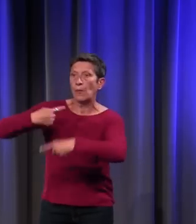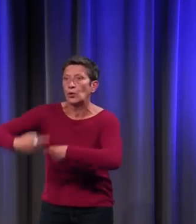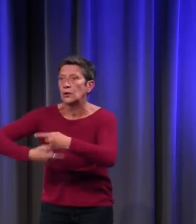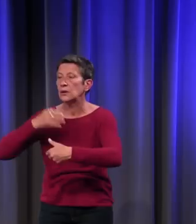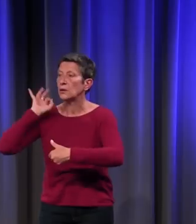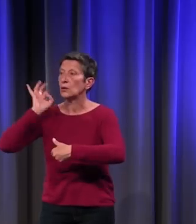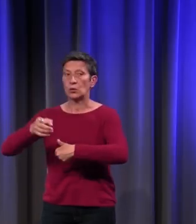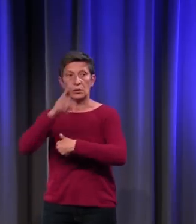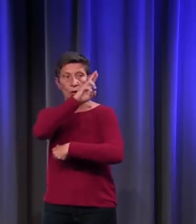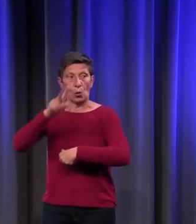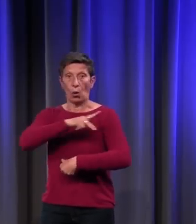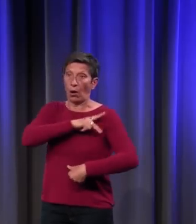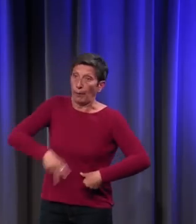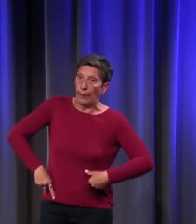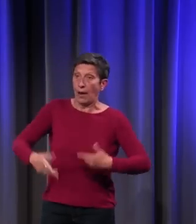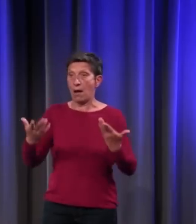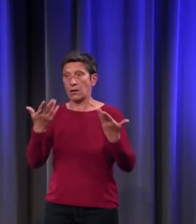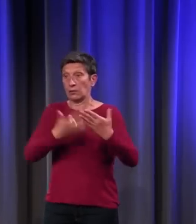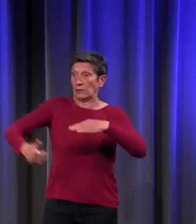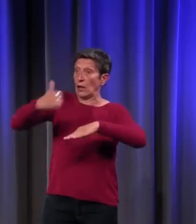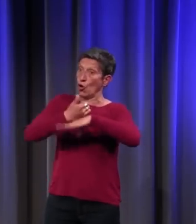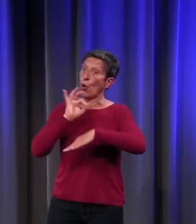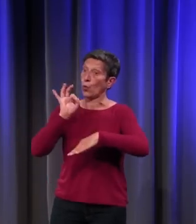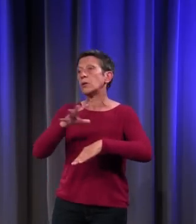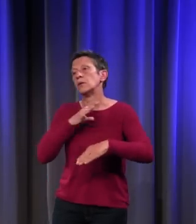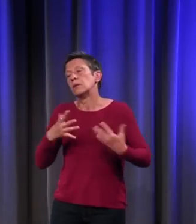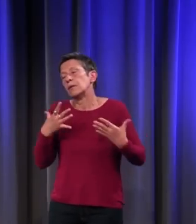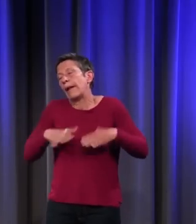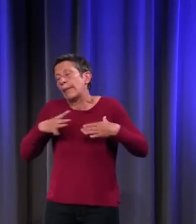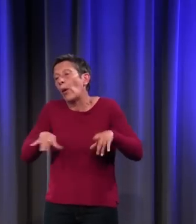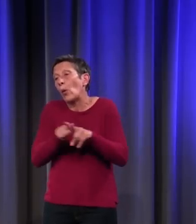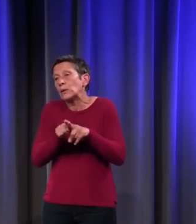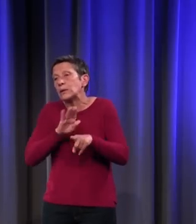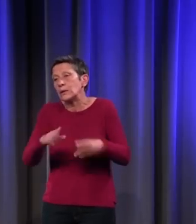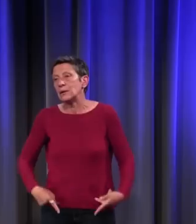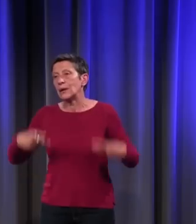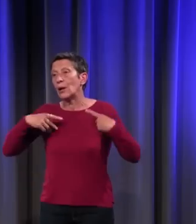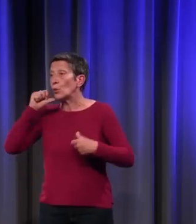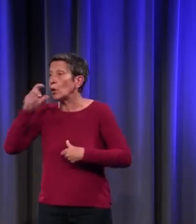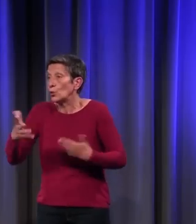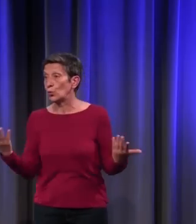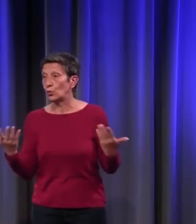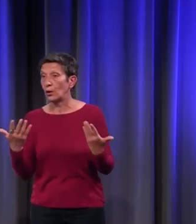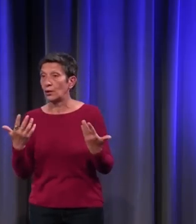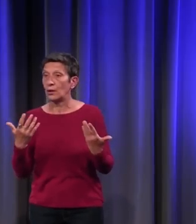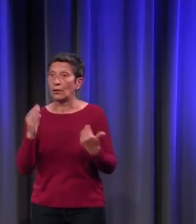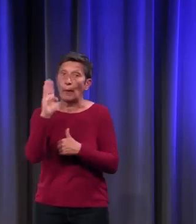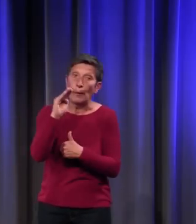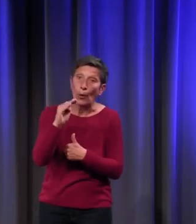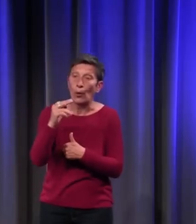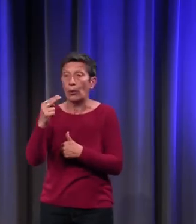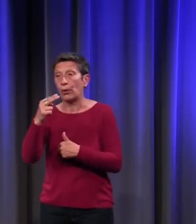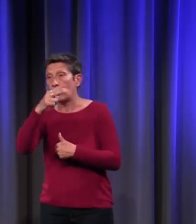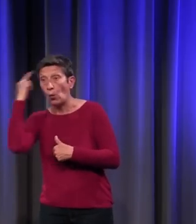Le souverain, le prince, le grand seigneur, il a aussi des vêtements de tous les jours. Ces modes bleus ou ces modes noirs ou